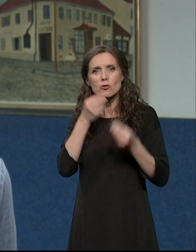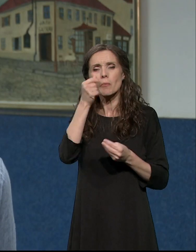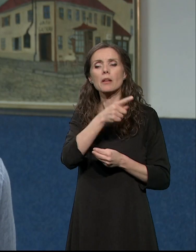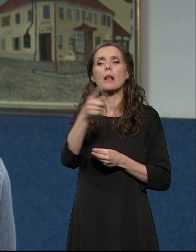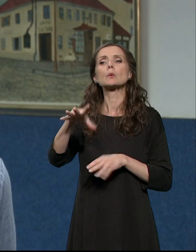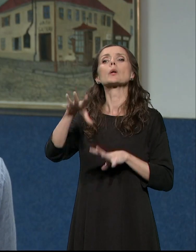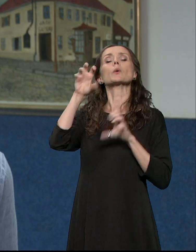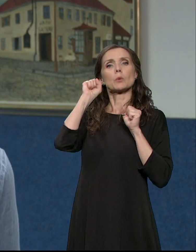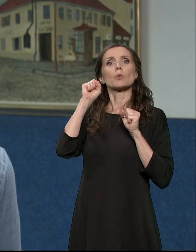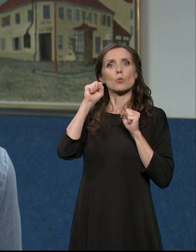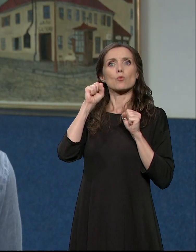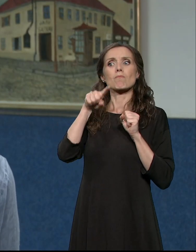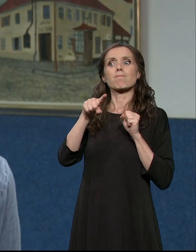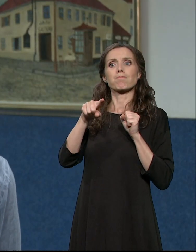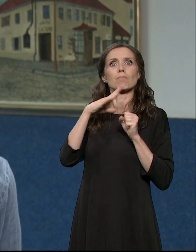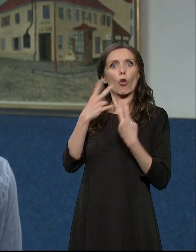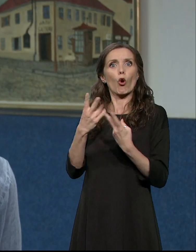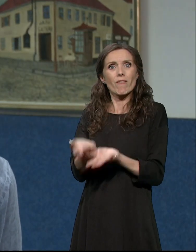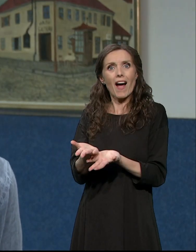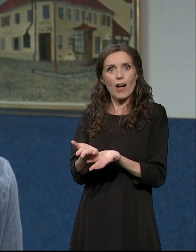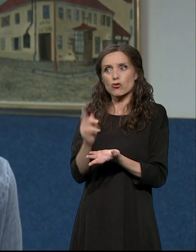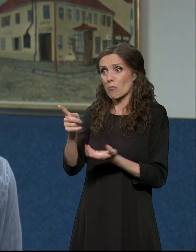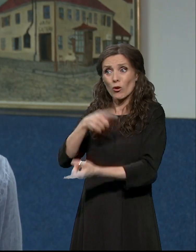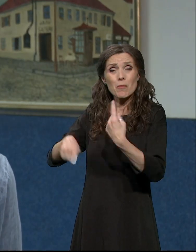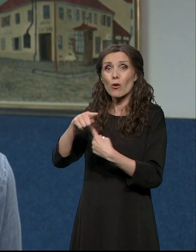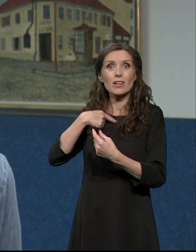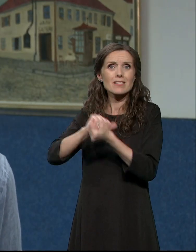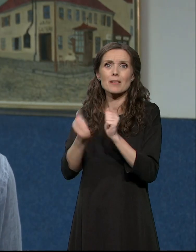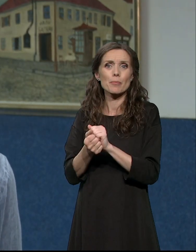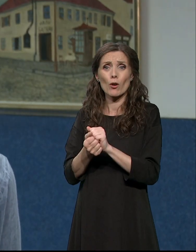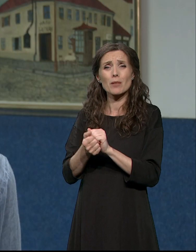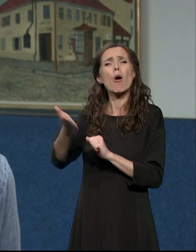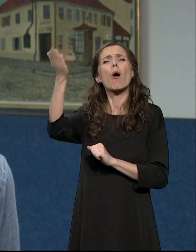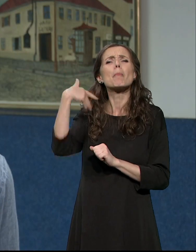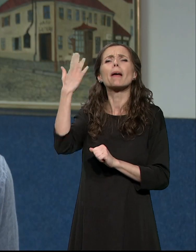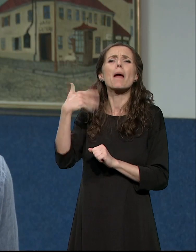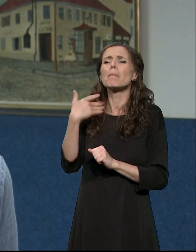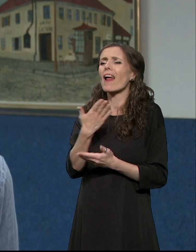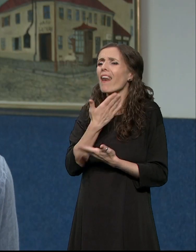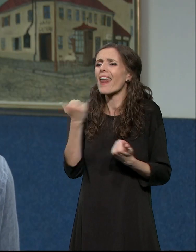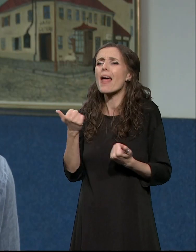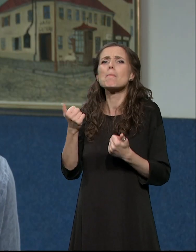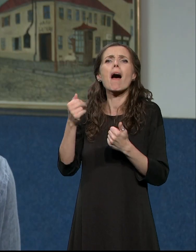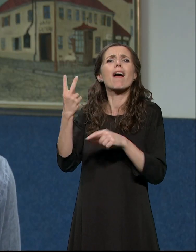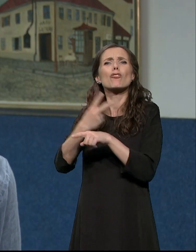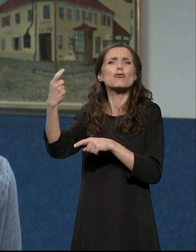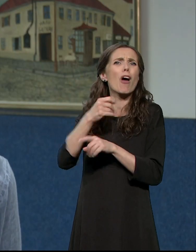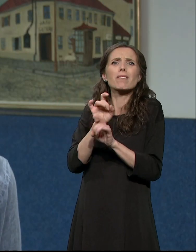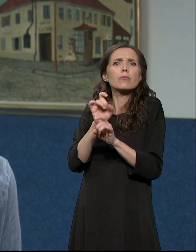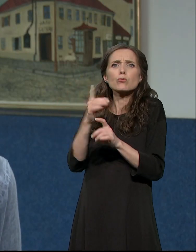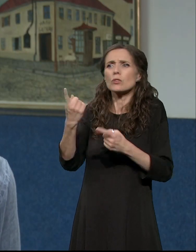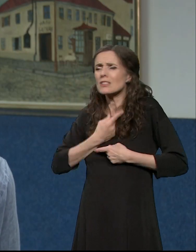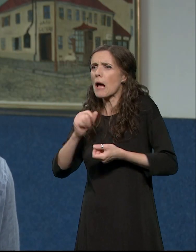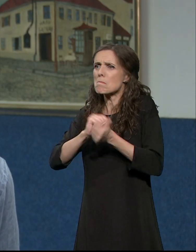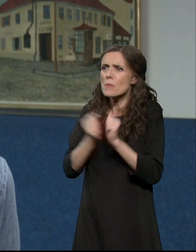ovo značajno za njih i da se bore. Mi smo godinama i kad nije bilo stalnih izvora finansiranja kroz